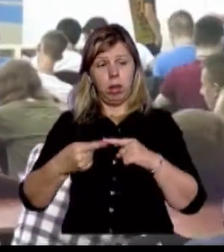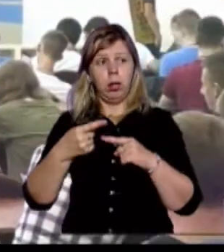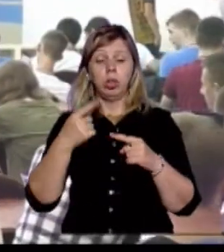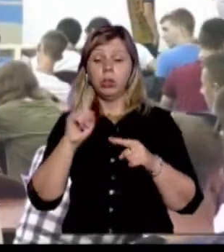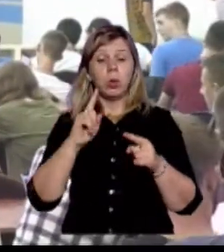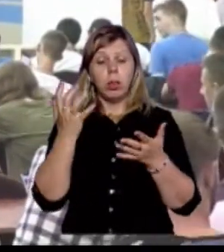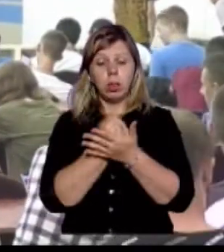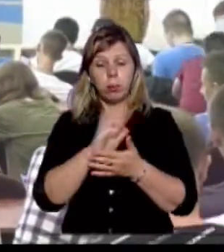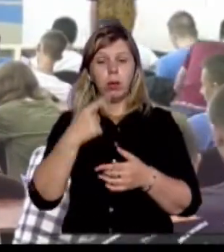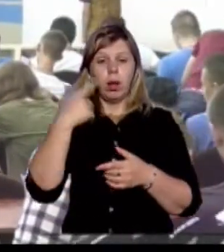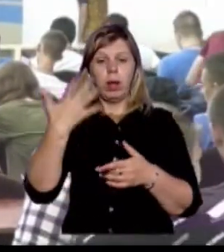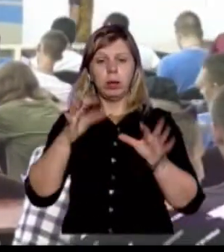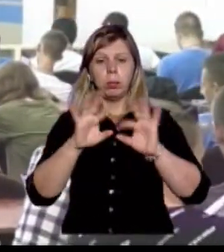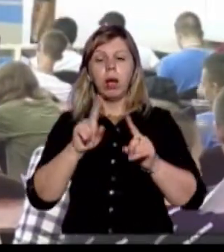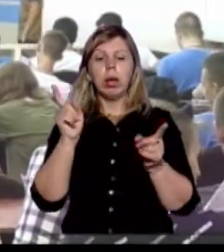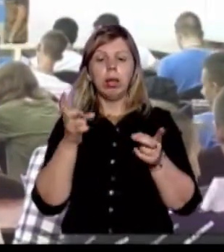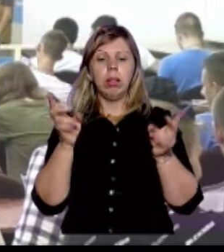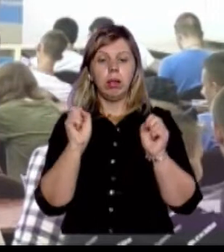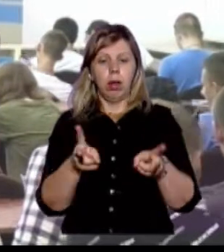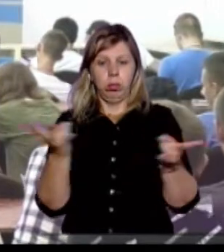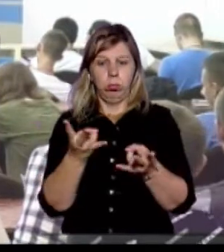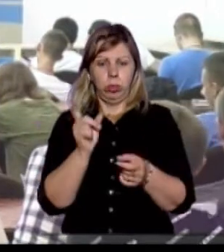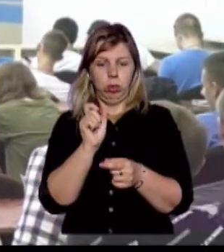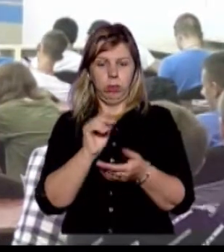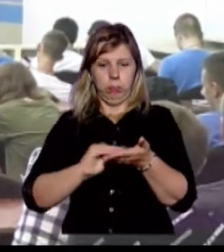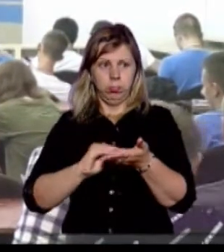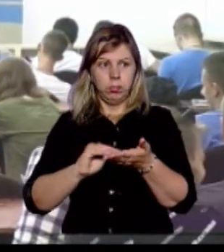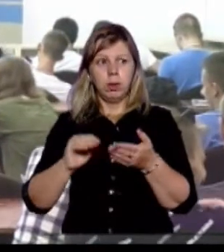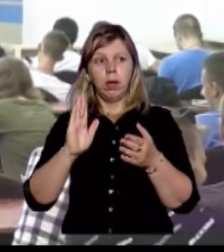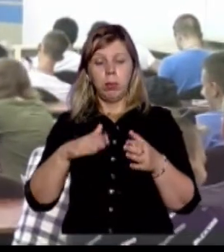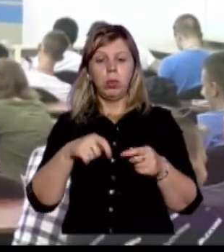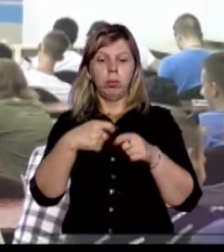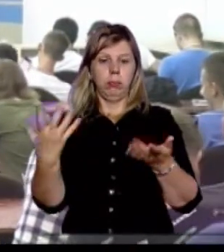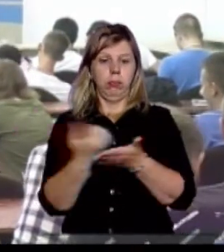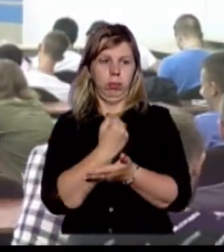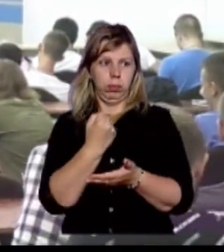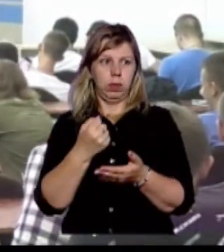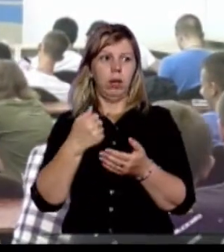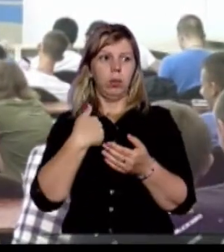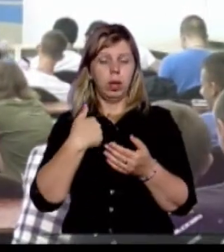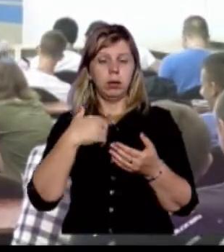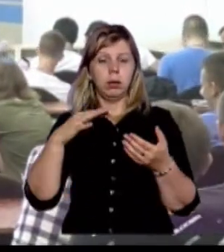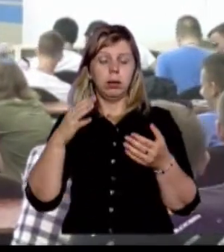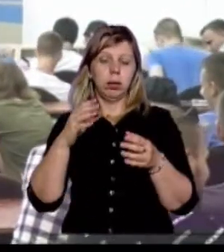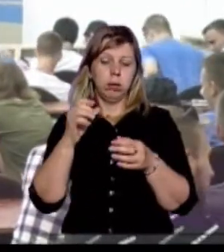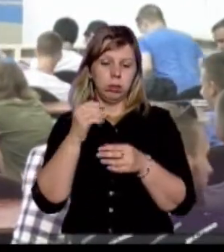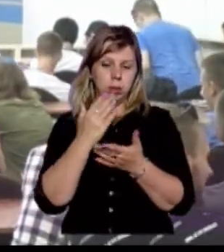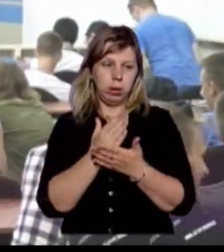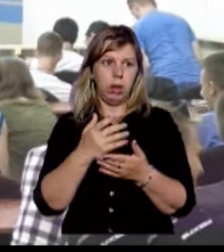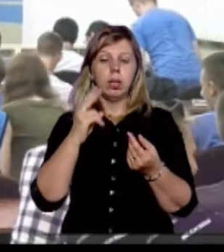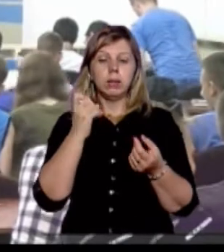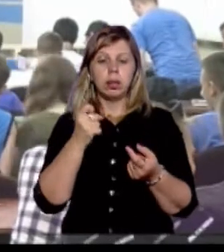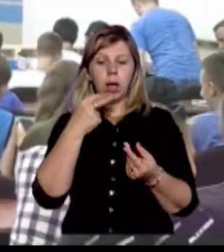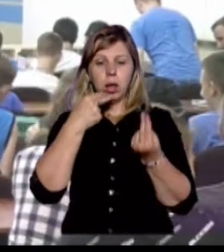що не розв'язали, лектори показують, як повинно було, треба було розв'язати. Після чого йде до розв'язання. Ну, у нас є номінація за краще до розв